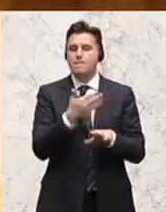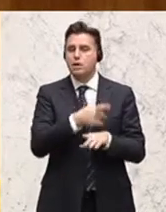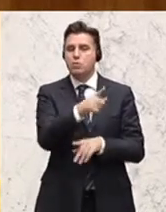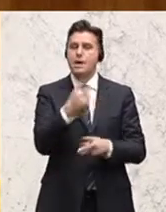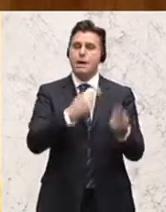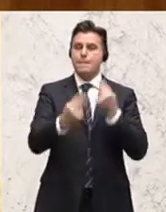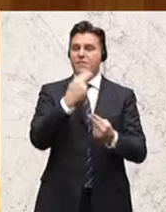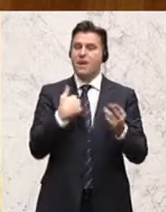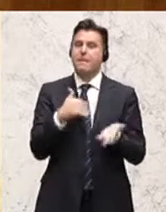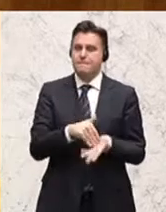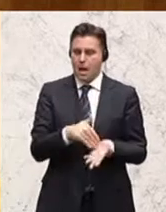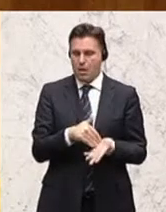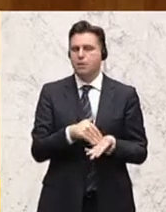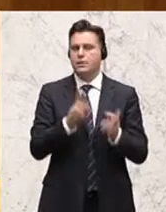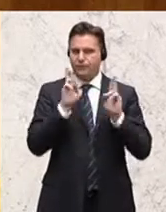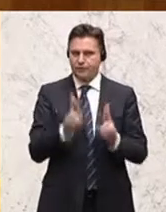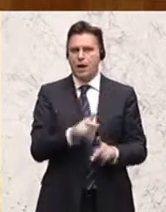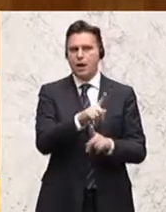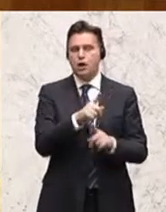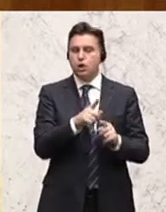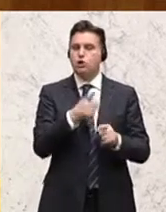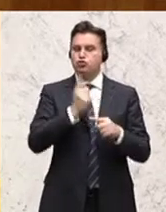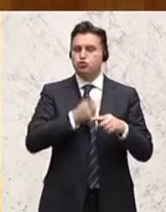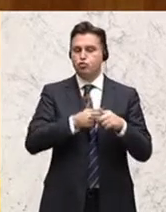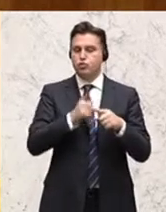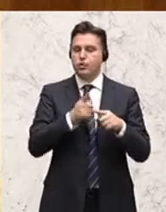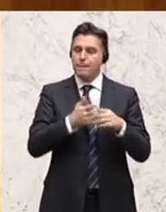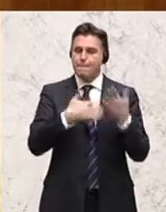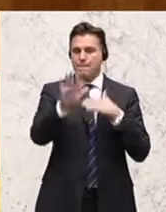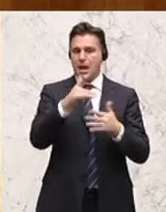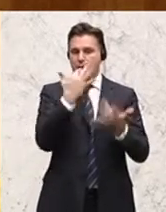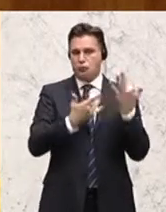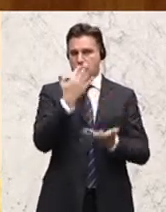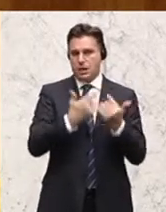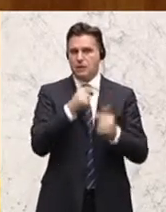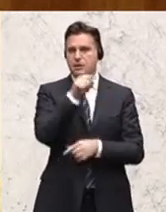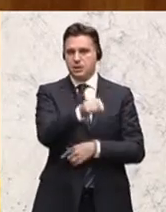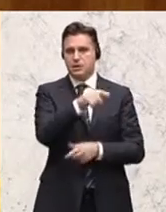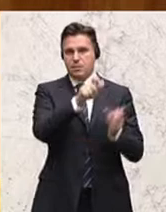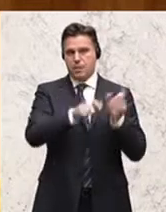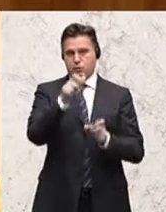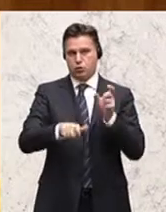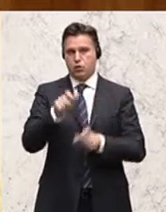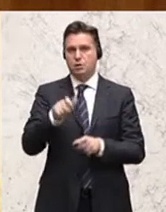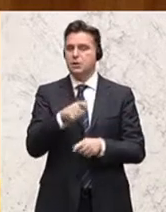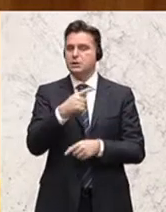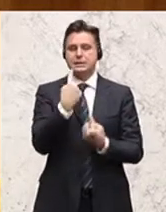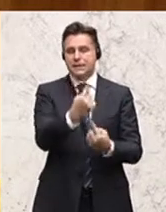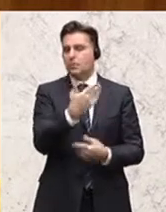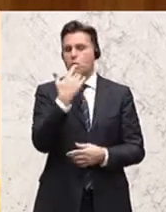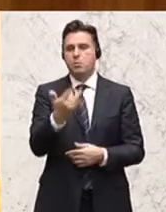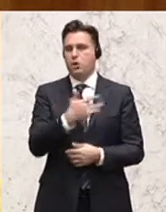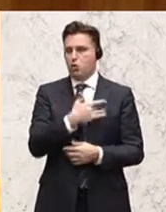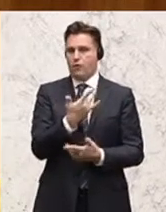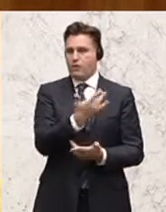Pflegebedürftigkeit nachweisen. Auch da sind höhere Stundensätze angerechnet, sodass speziell auch dieser Personenkreis nicht davon betroffen sein wird,